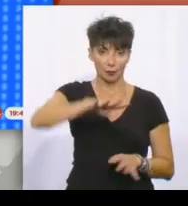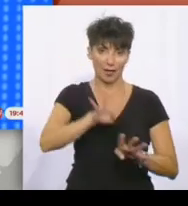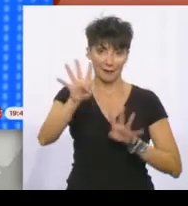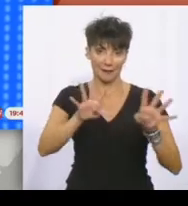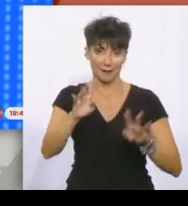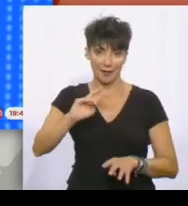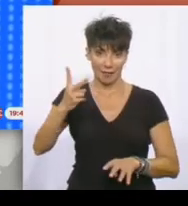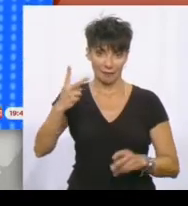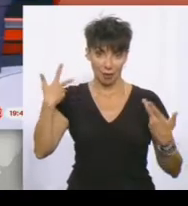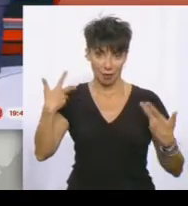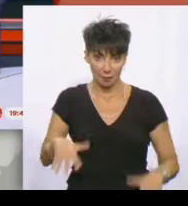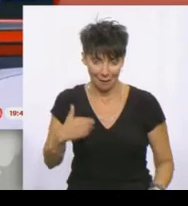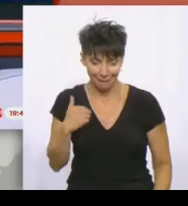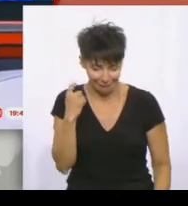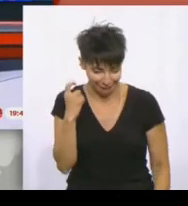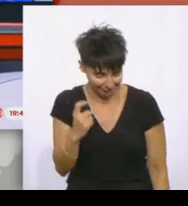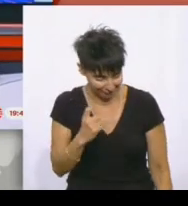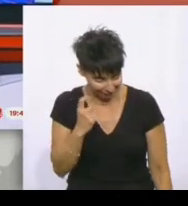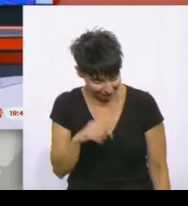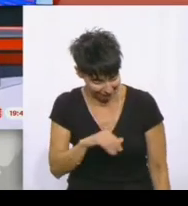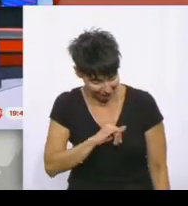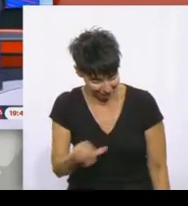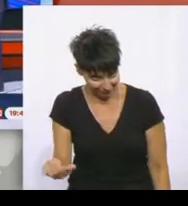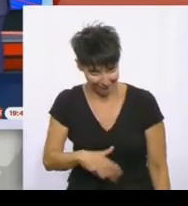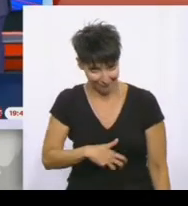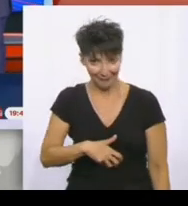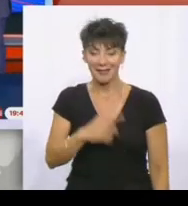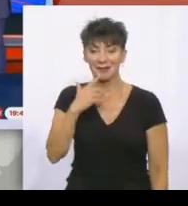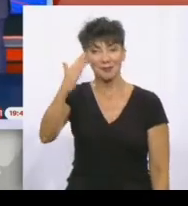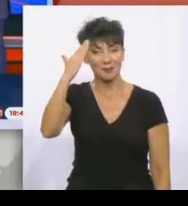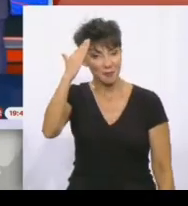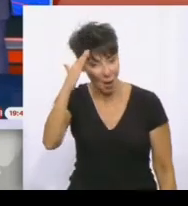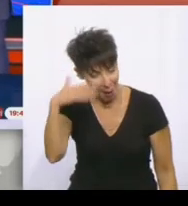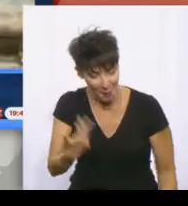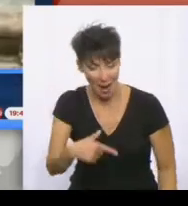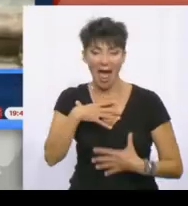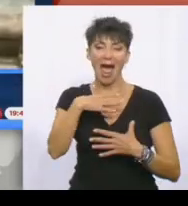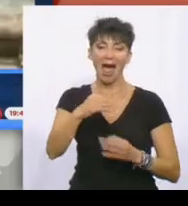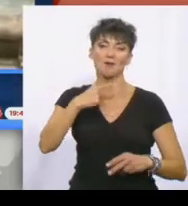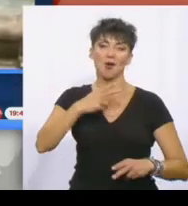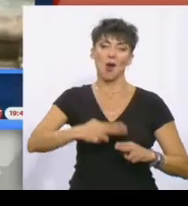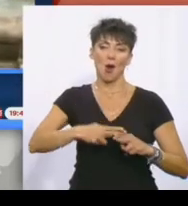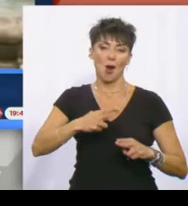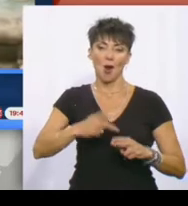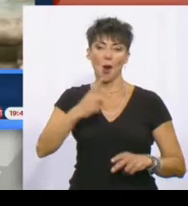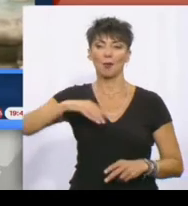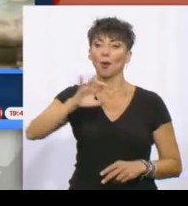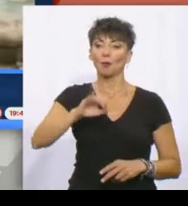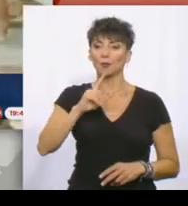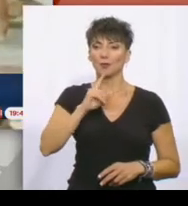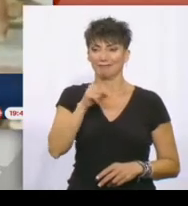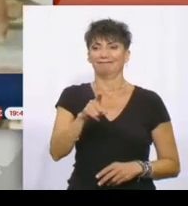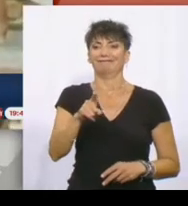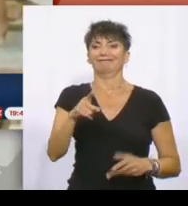δεν φορούσε ρούχα. Θόδωρος Ανδρεάδης Συγκελάκης. Μπονασέρα τα Ρώμα, γεια σας. Είμαστε στον τόπο του συμβάντος. Από πίσω μου